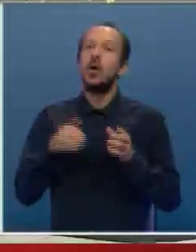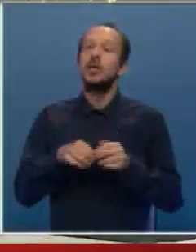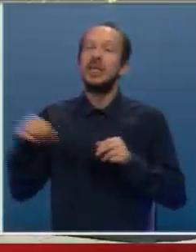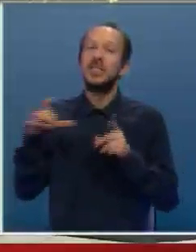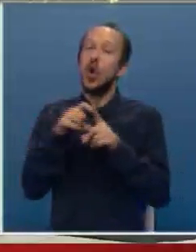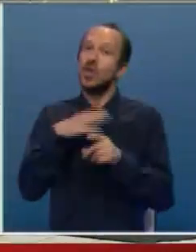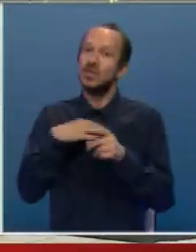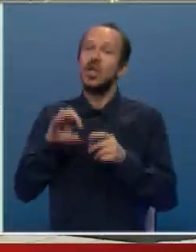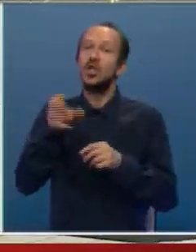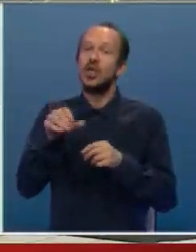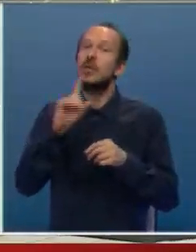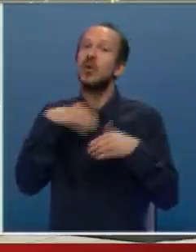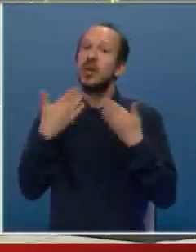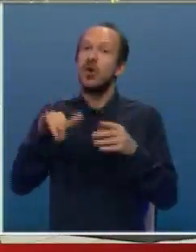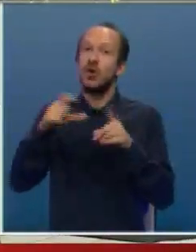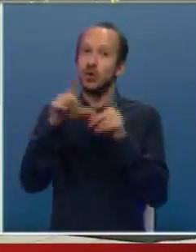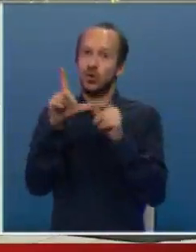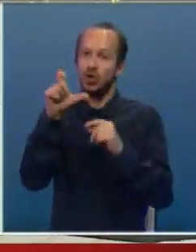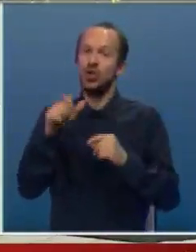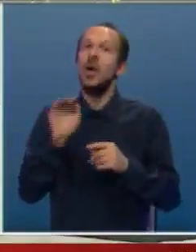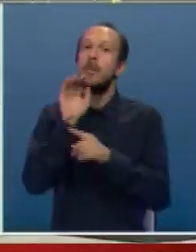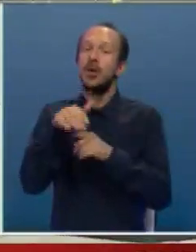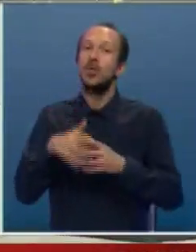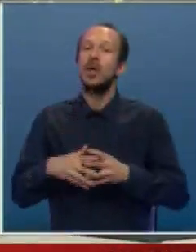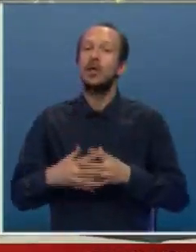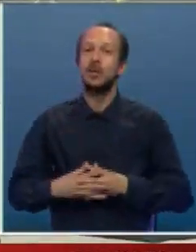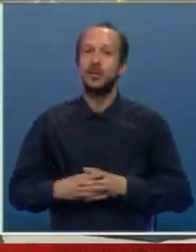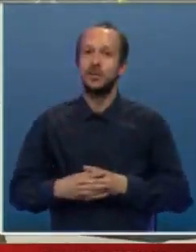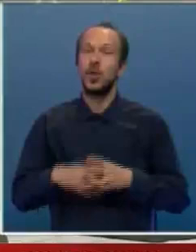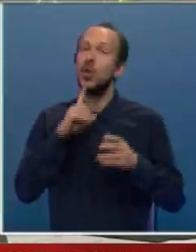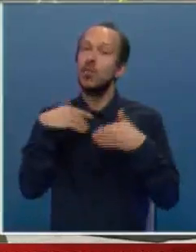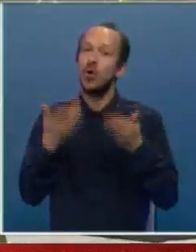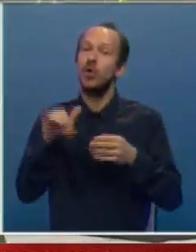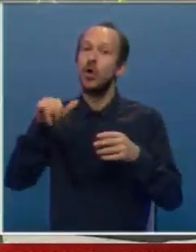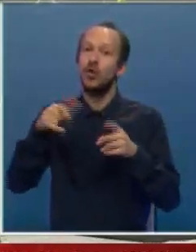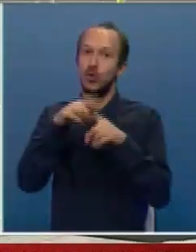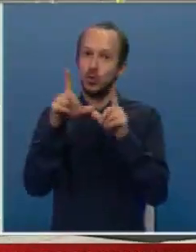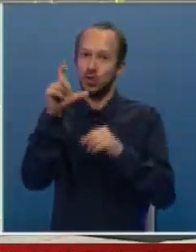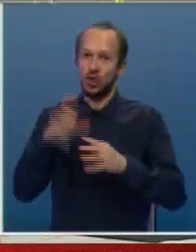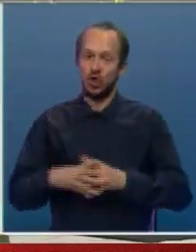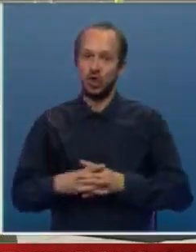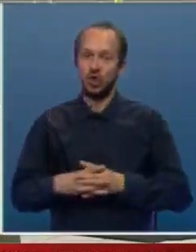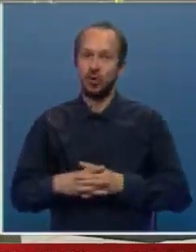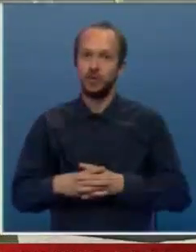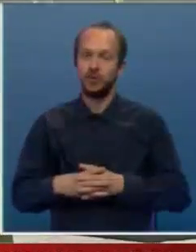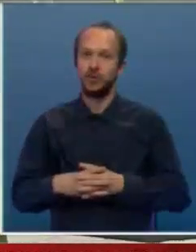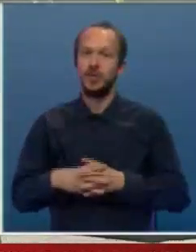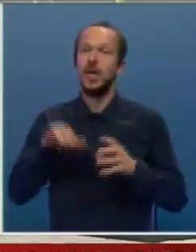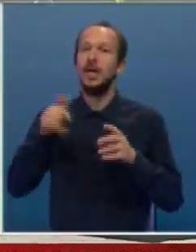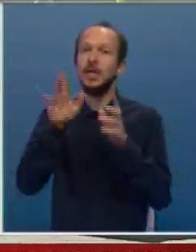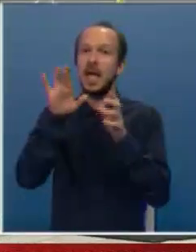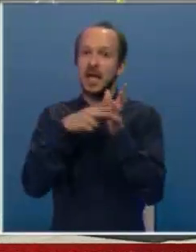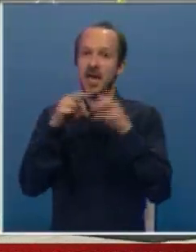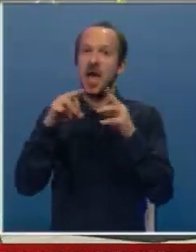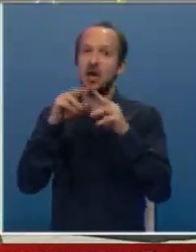nas je Česma koju je darivao Jovan Dučić, preko puta Mene su Arle koje je poklonio Jovan Dučić. Jelena Anžujska na